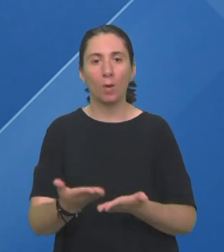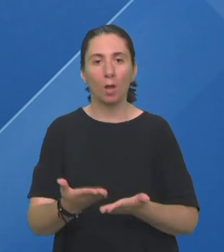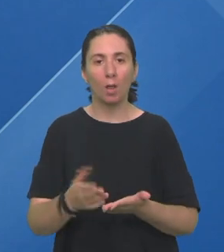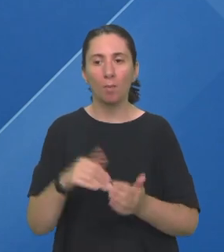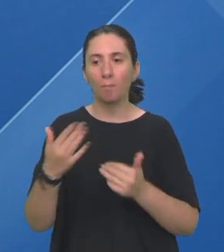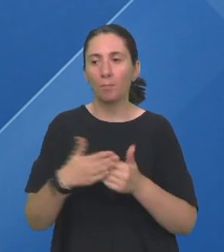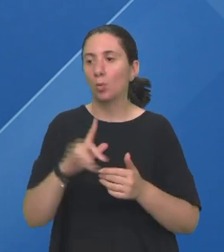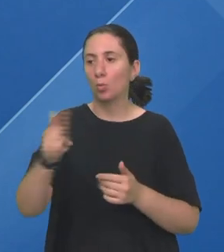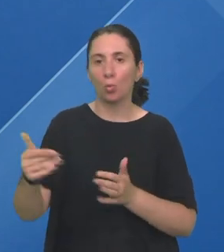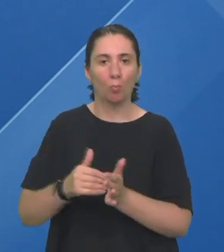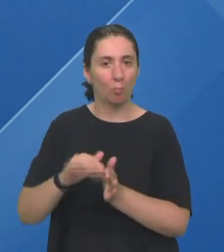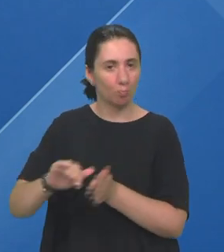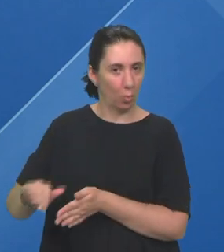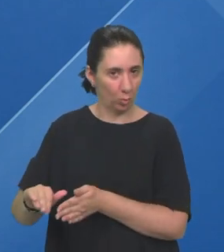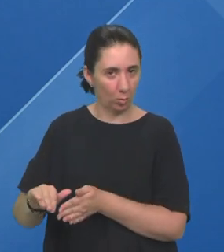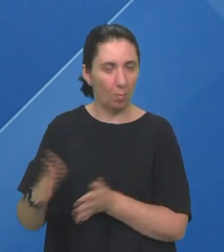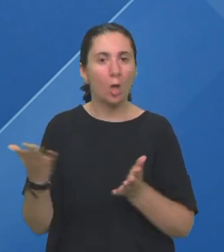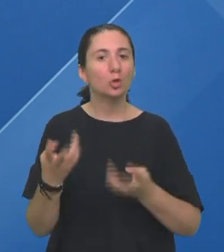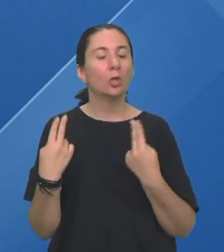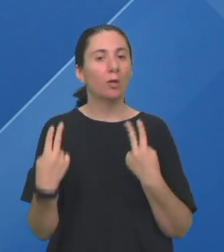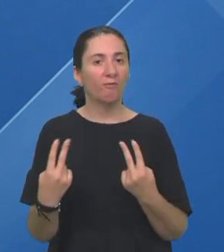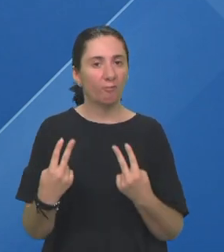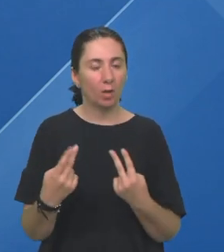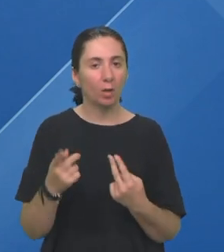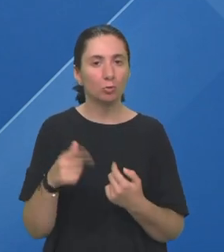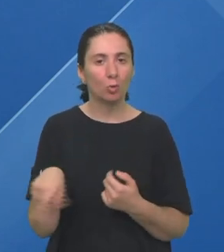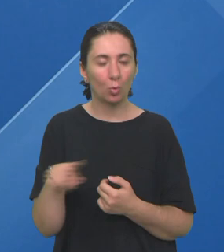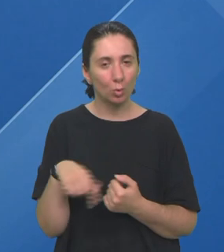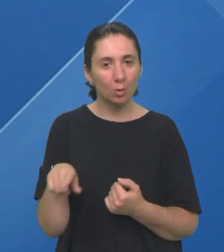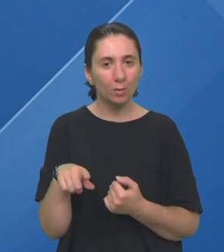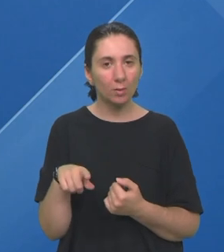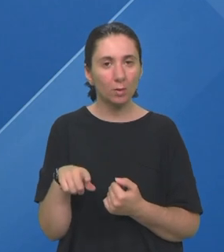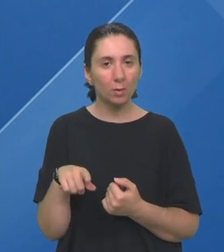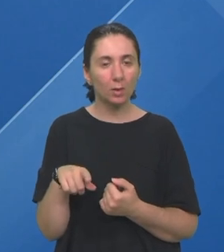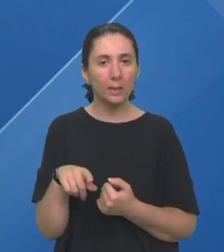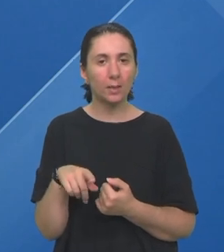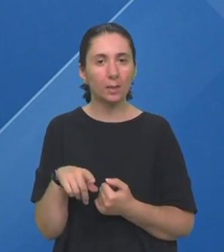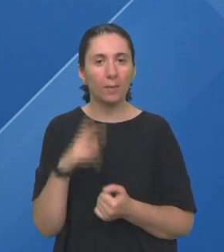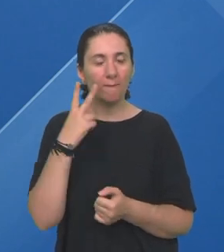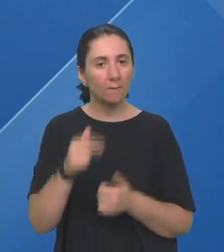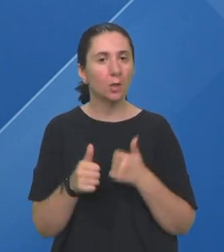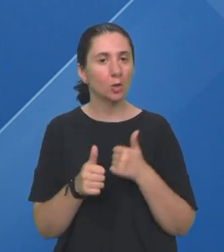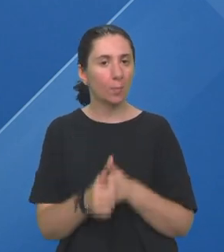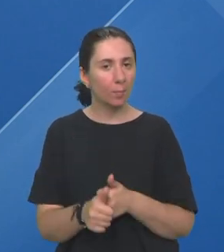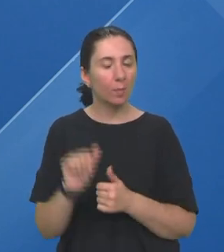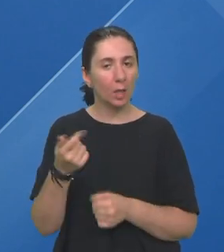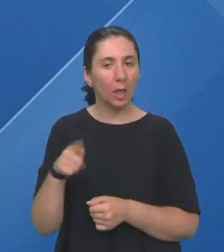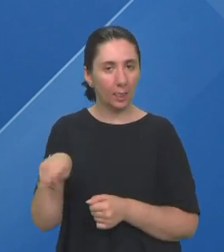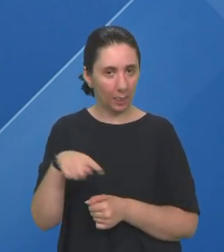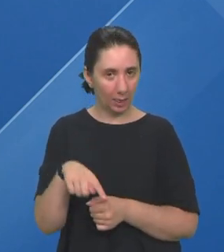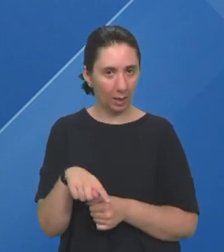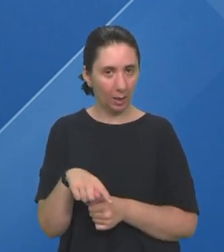nekakvim drugim potrebama Ali ono što je jako važno, znači, vidjet će pratitelje njima